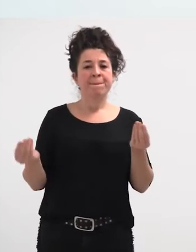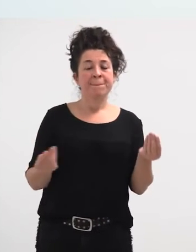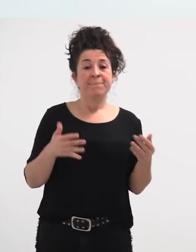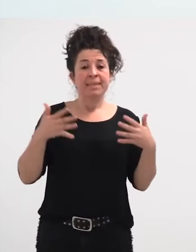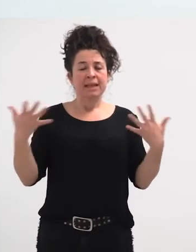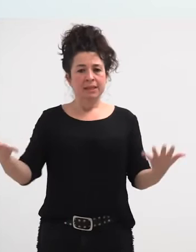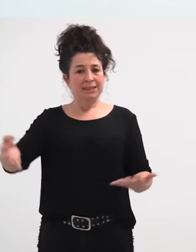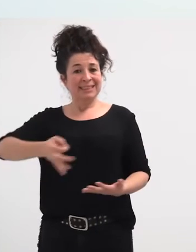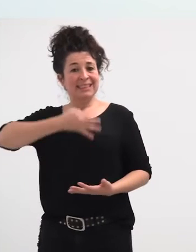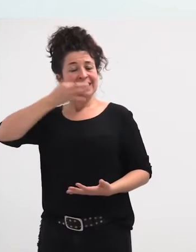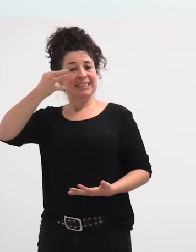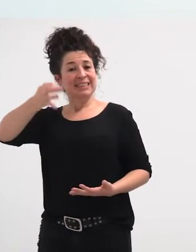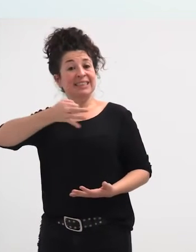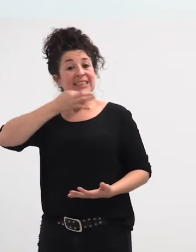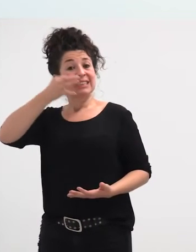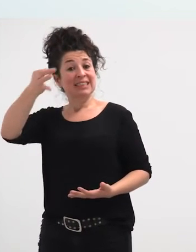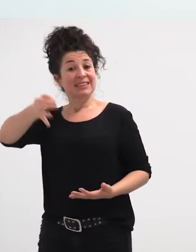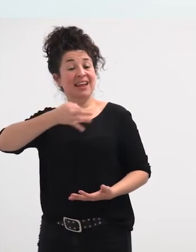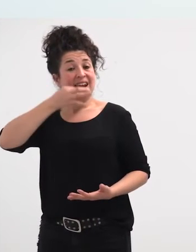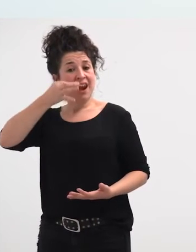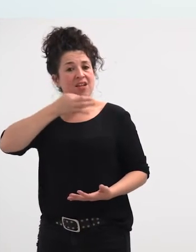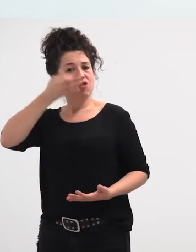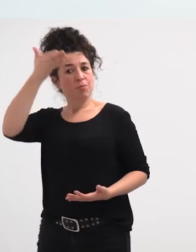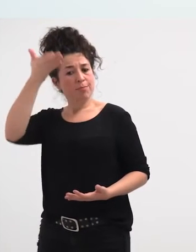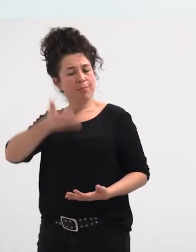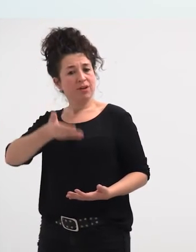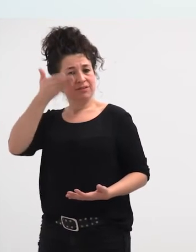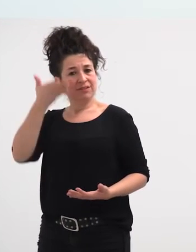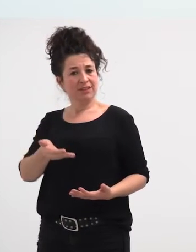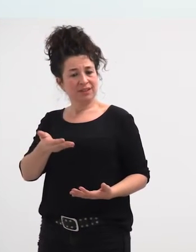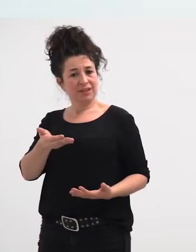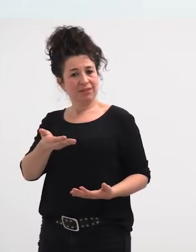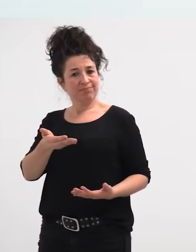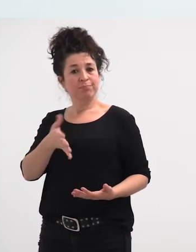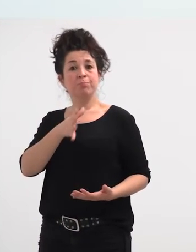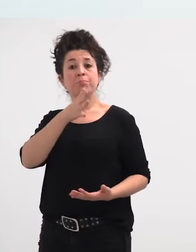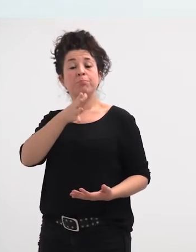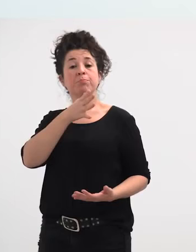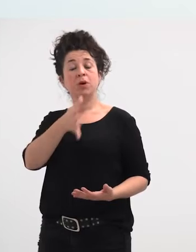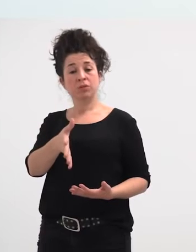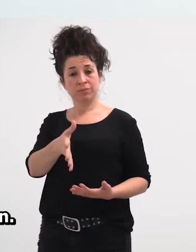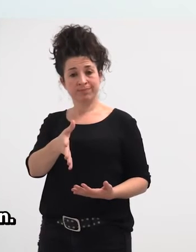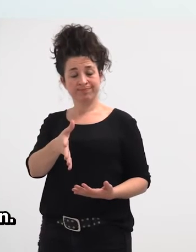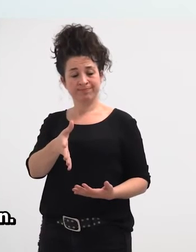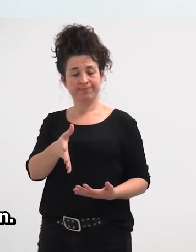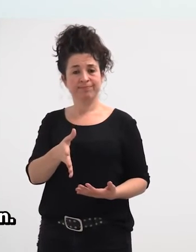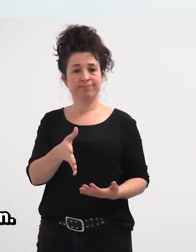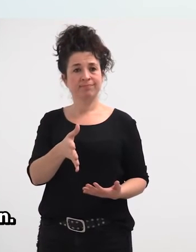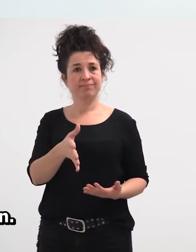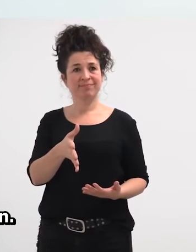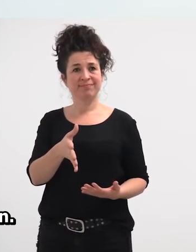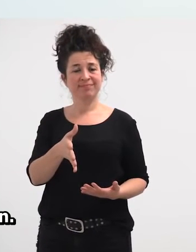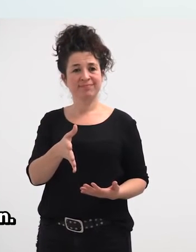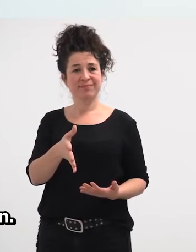errelatoaren garrantzia ere bai, importantea da, zeren orain nola baitere, gatazkaren